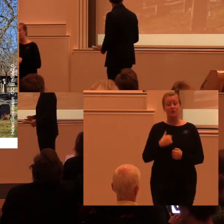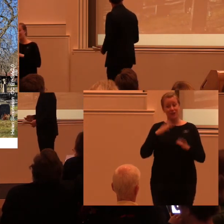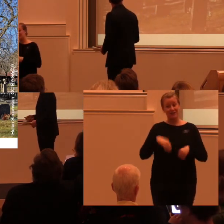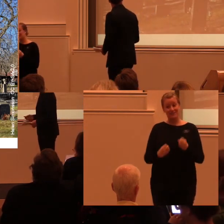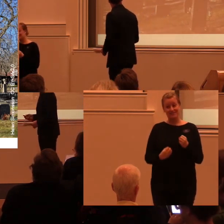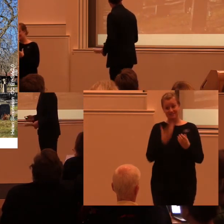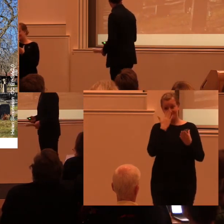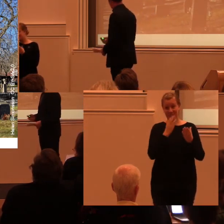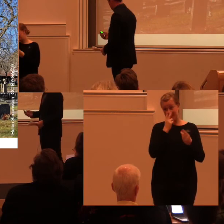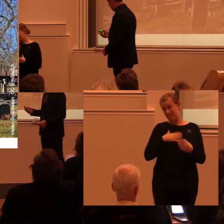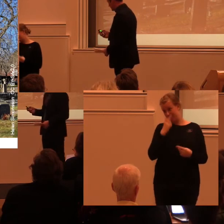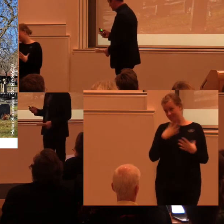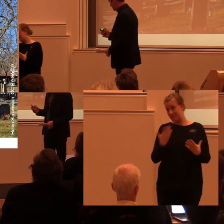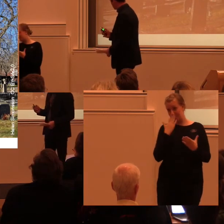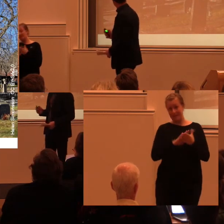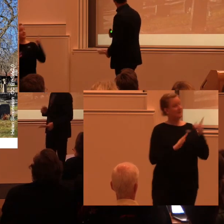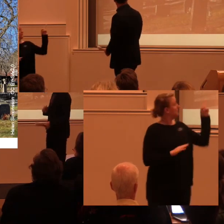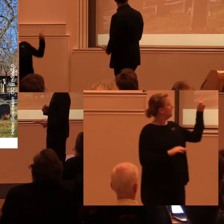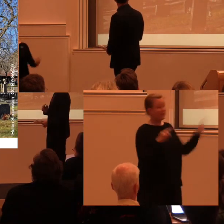bilder. Det här är en ruin.